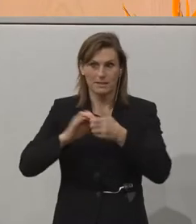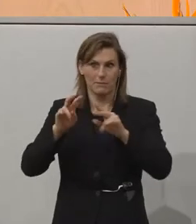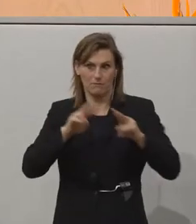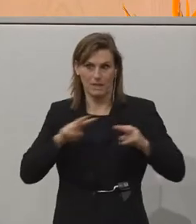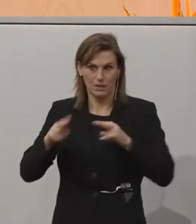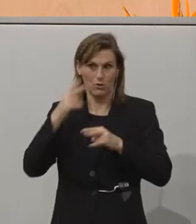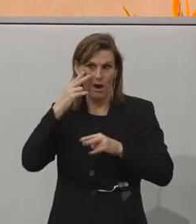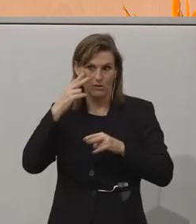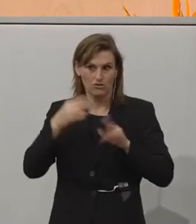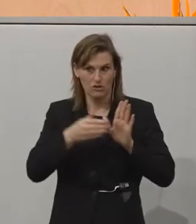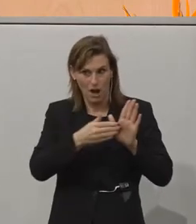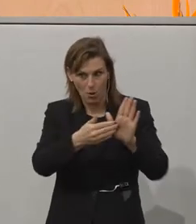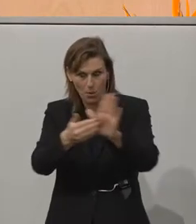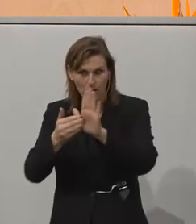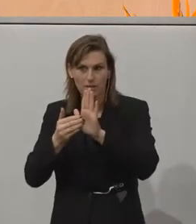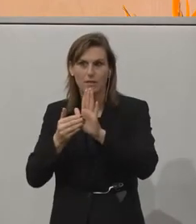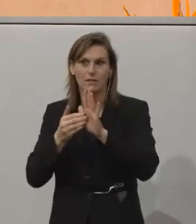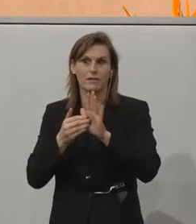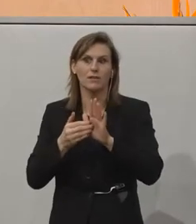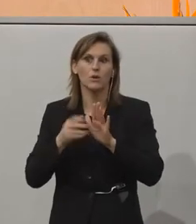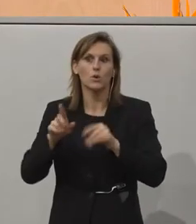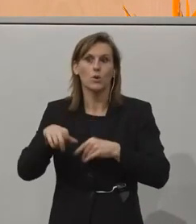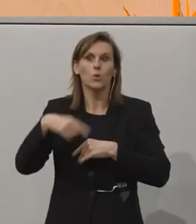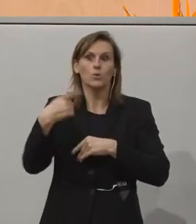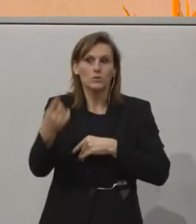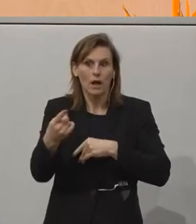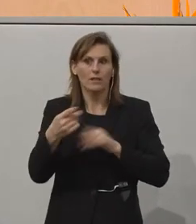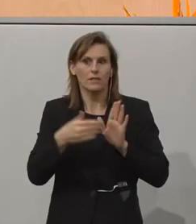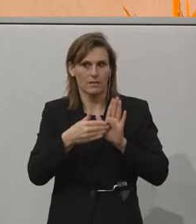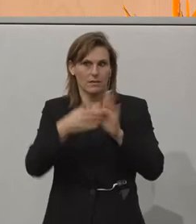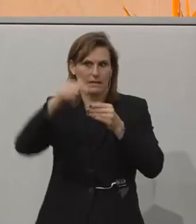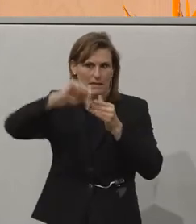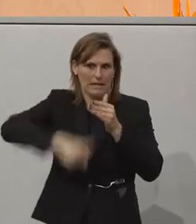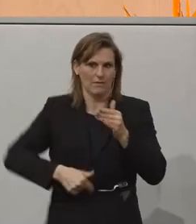der Präsentation anschauen und dann in die Vorstellung gehen.